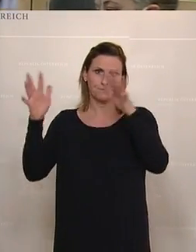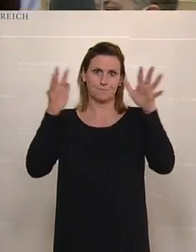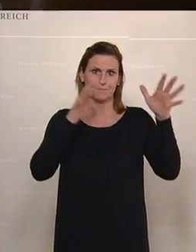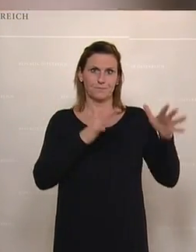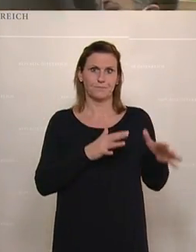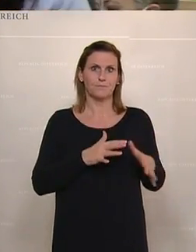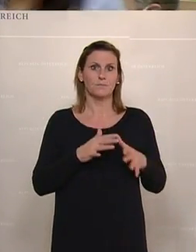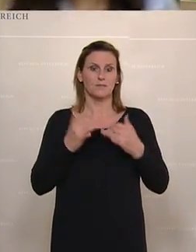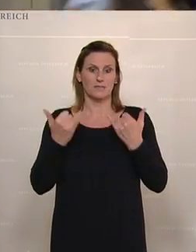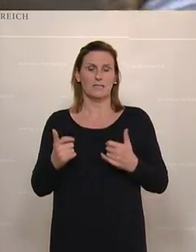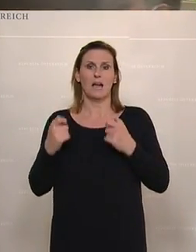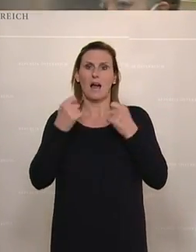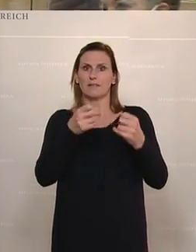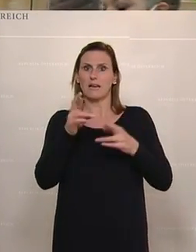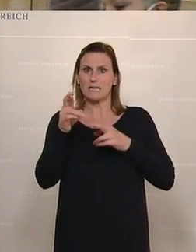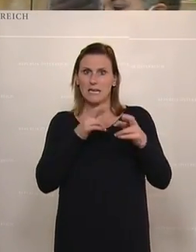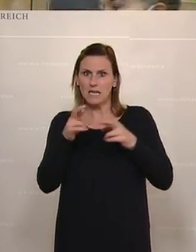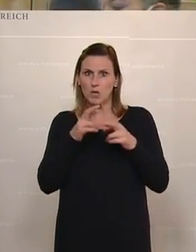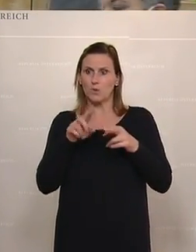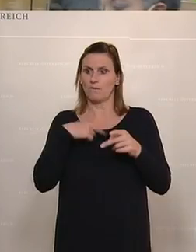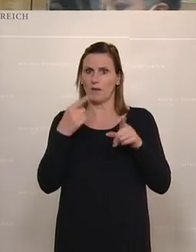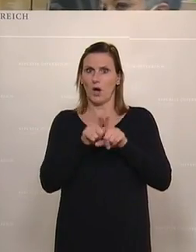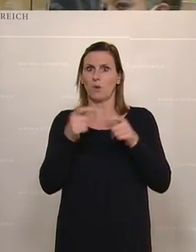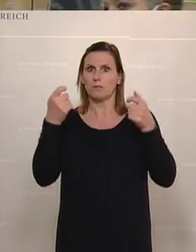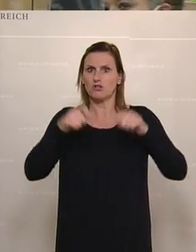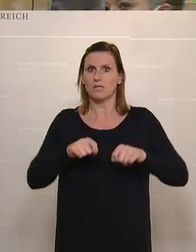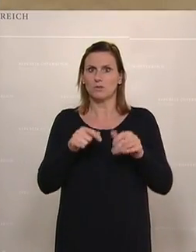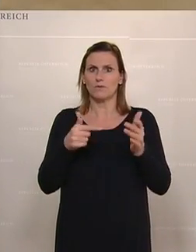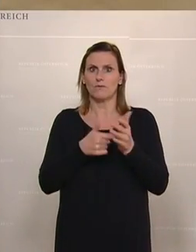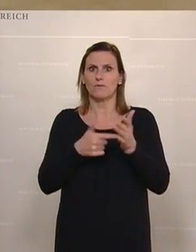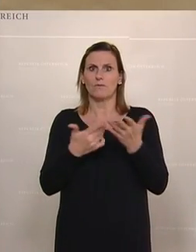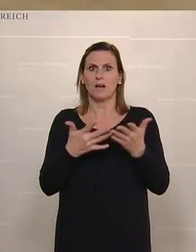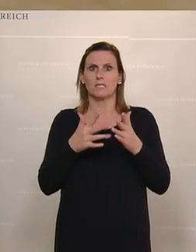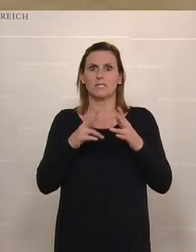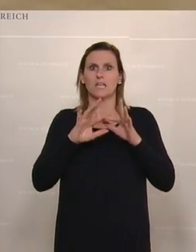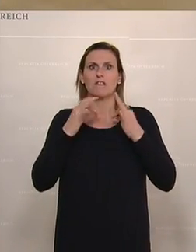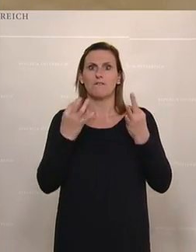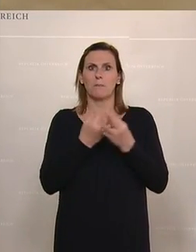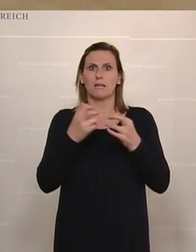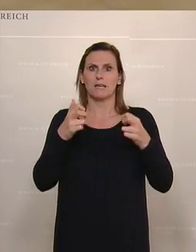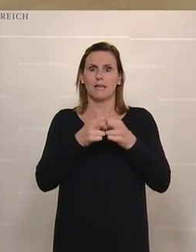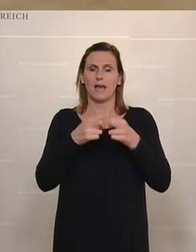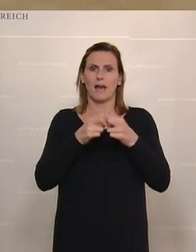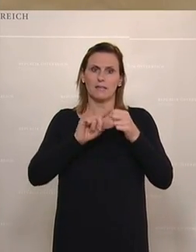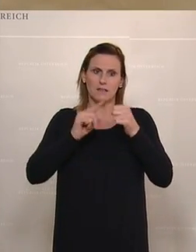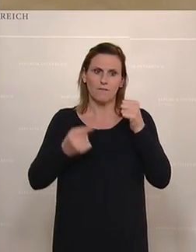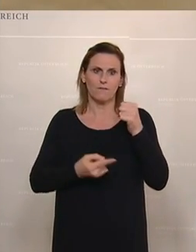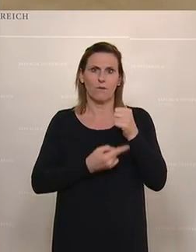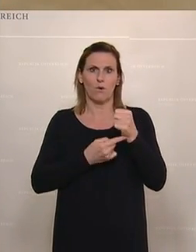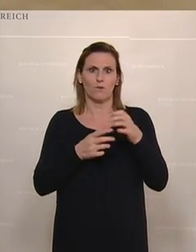Mit dem Antrag der Regierung beschließen wir auch die Aufstockung des Familienhärtefonds um 50 Millionen Euro.